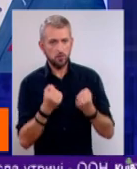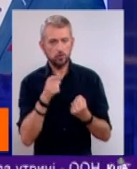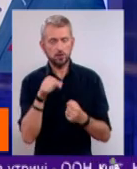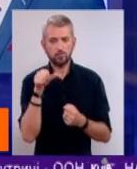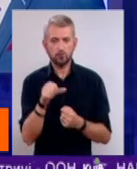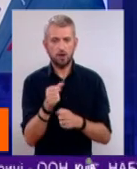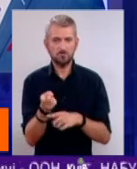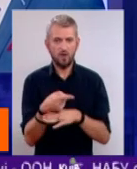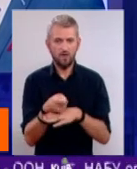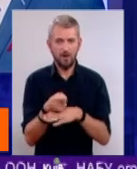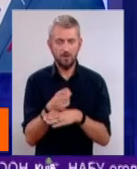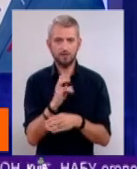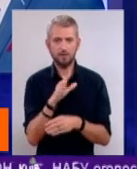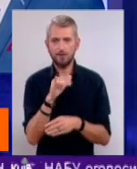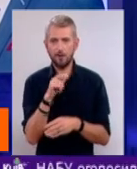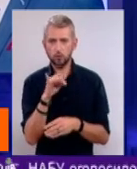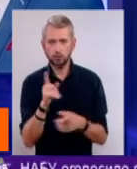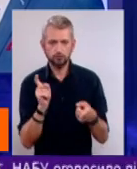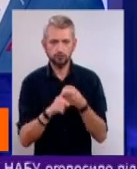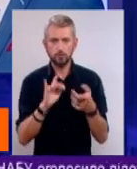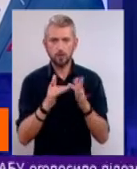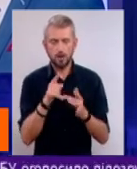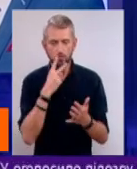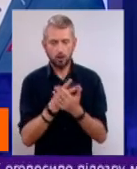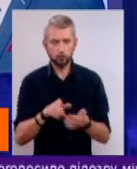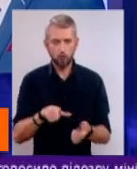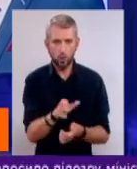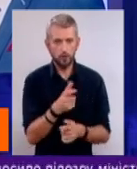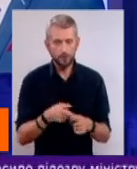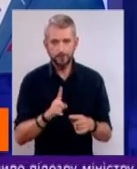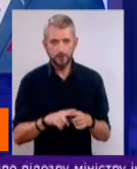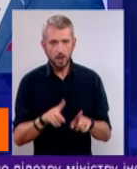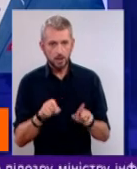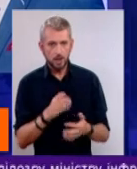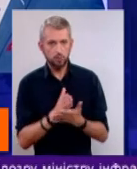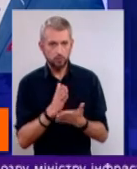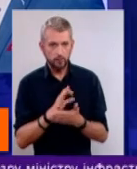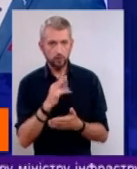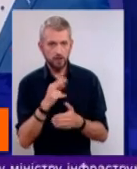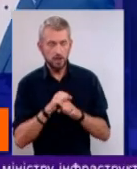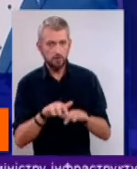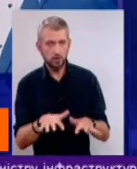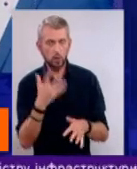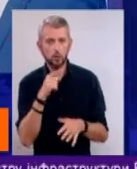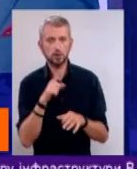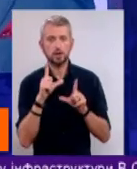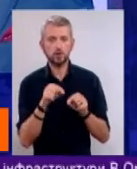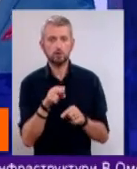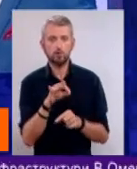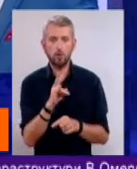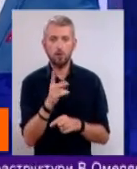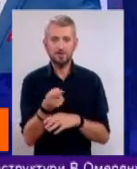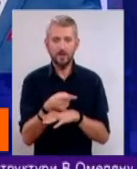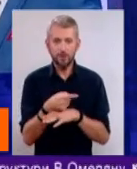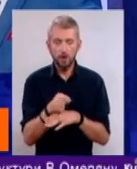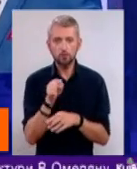навігатор, який також під'єднаний до інтернету, він тобі показує дорогу. І це ти також перебуваєш в соціальних мережах. А коли ти їдеш по навігатору, навігатор